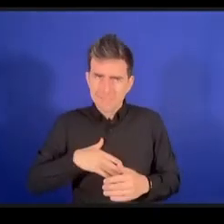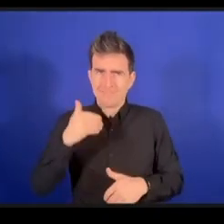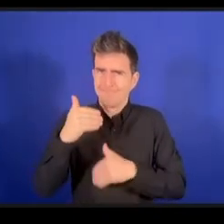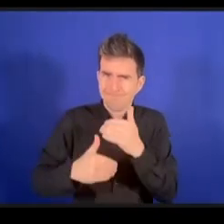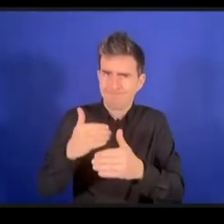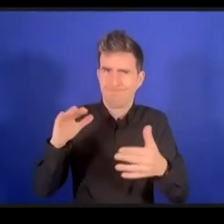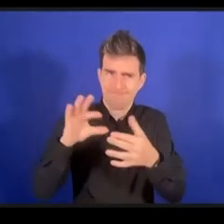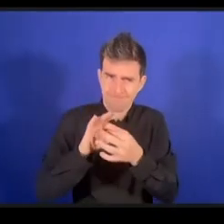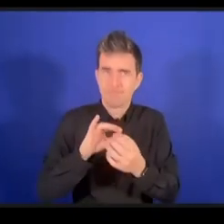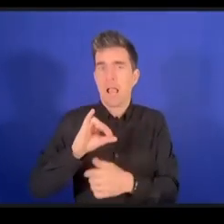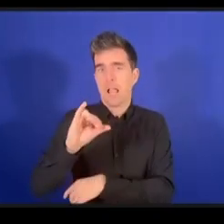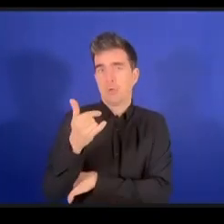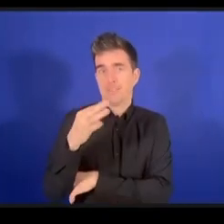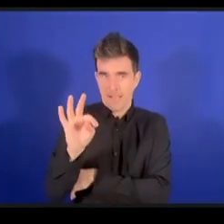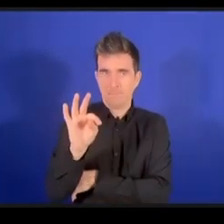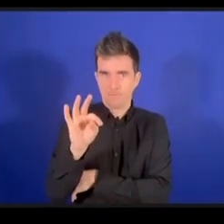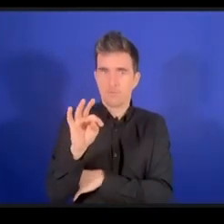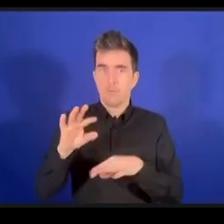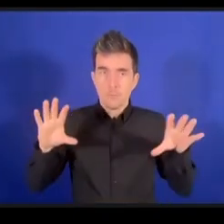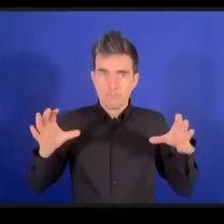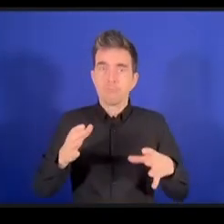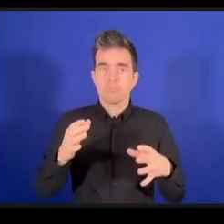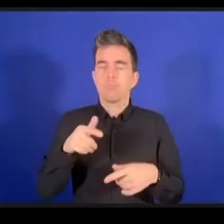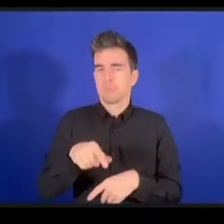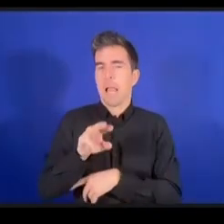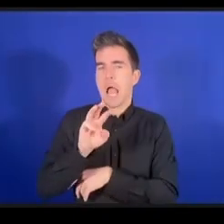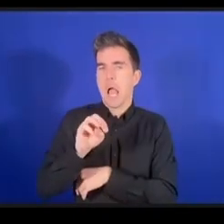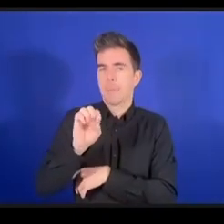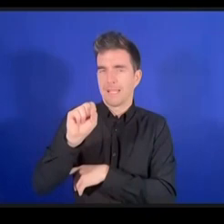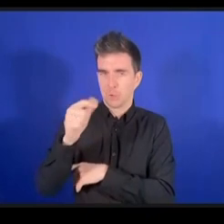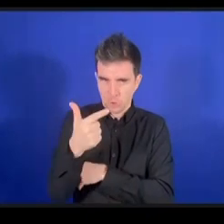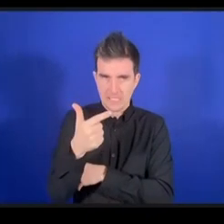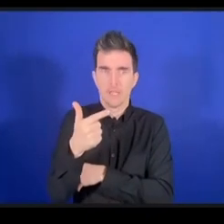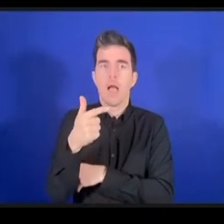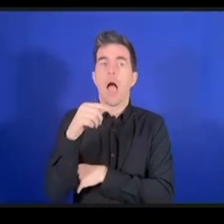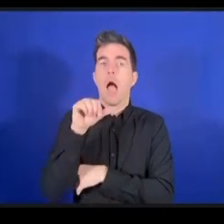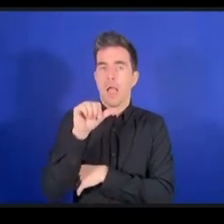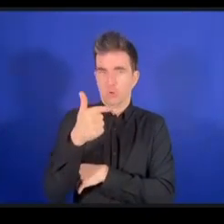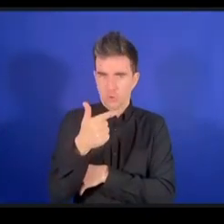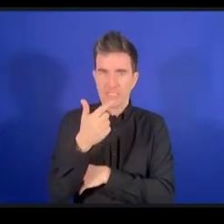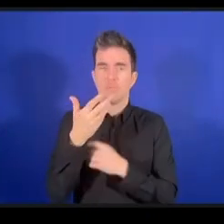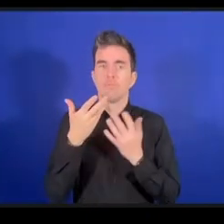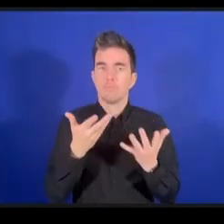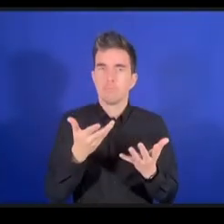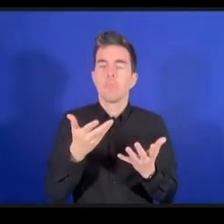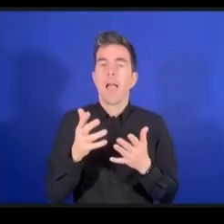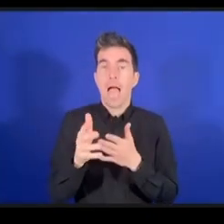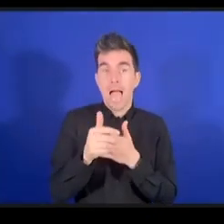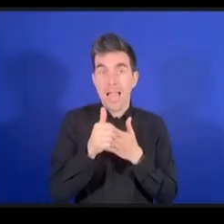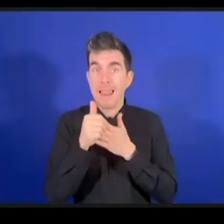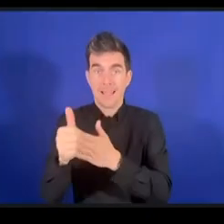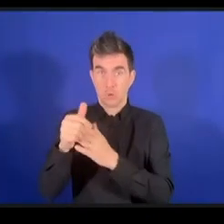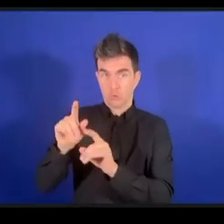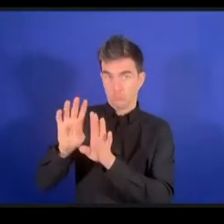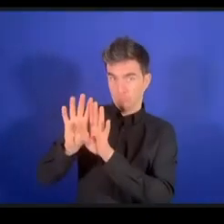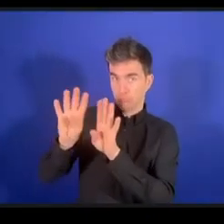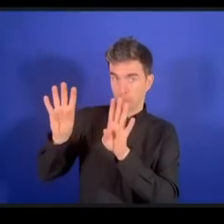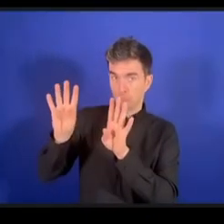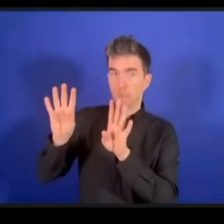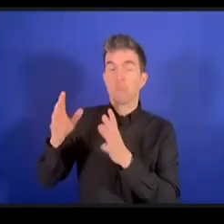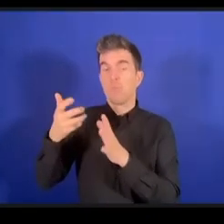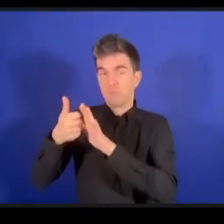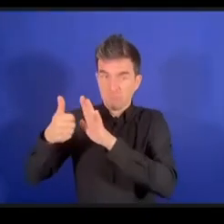المنتدى سواء كان الهيئة الخاصة بالقيادة وبأصحاب المصلحة إلى